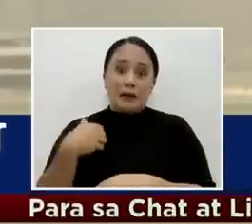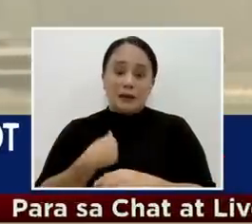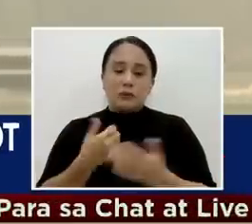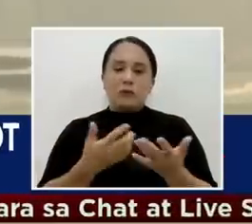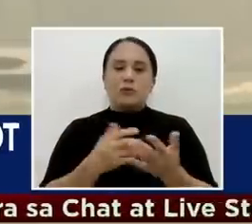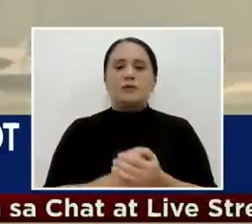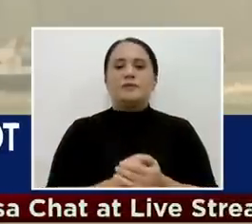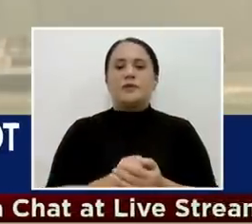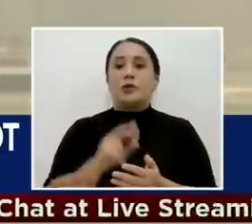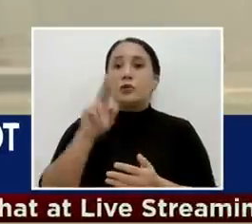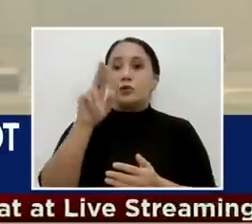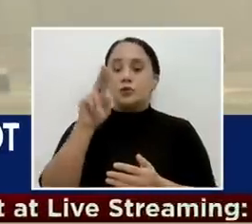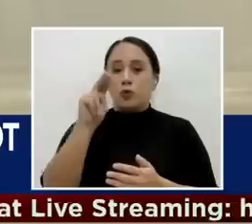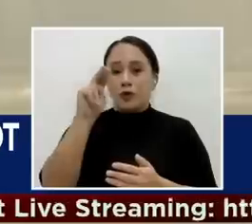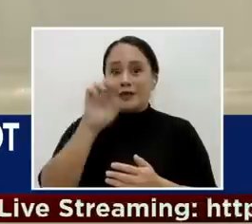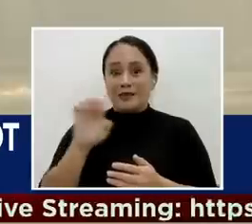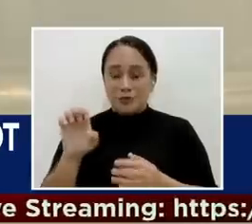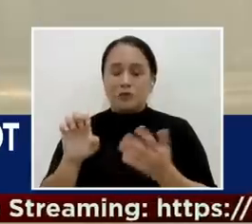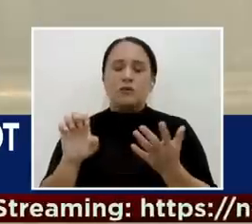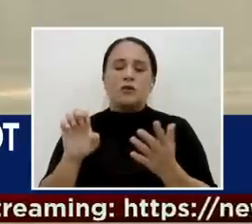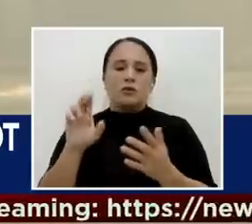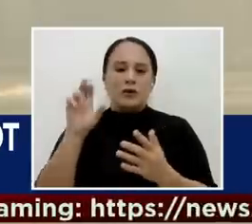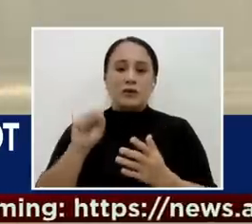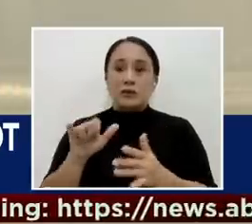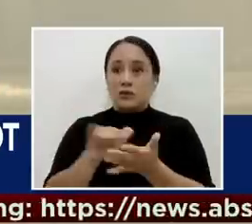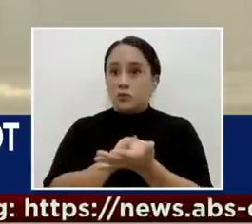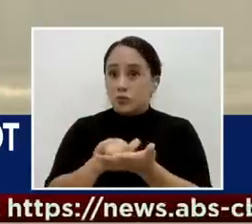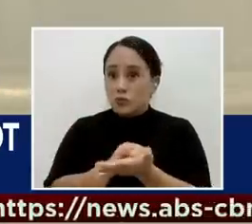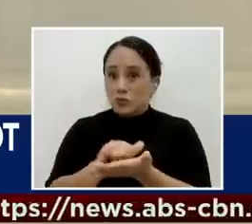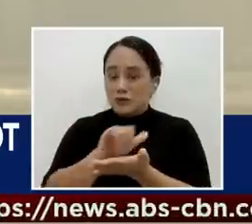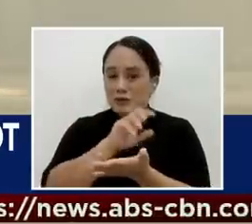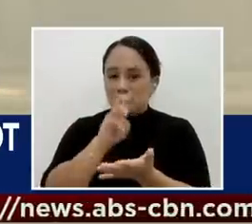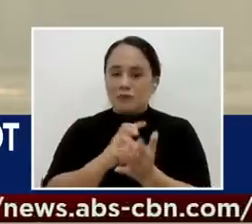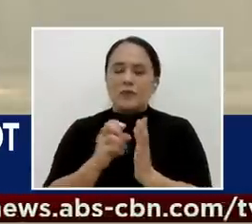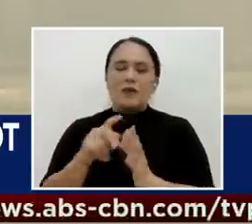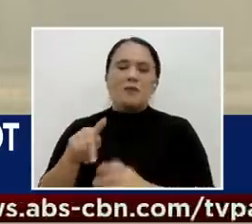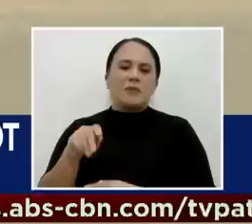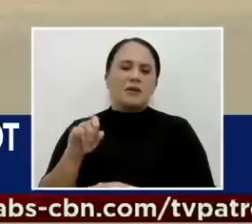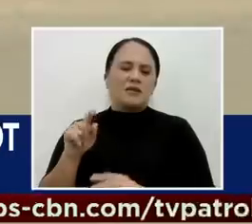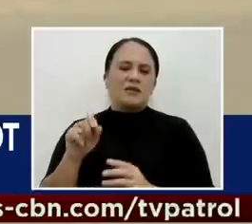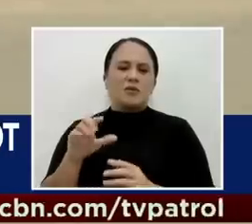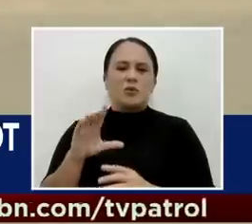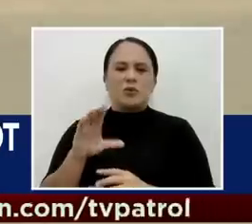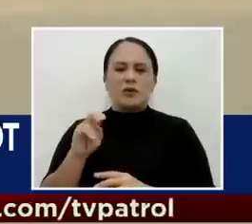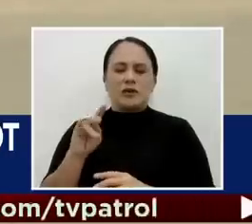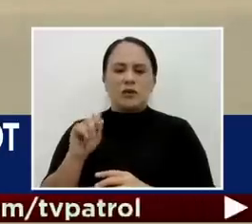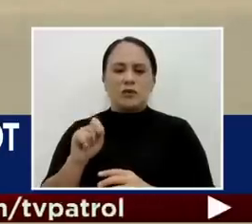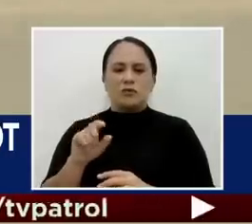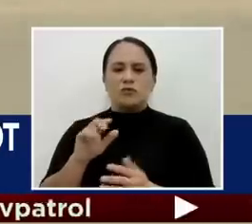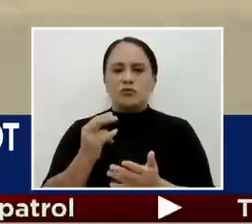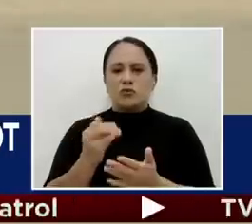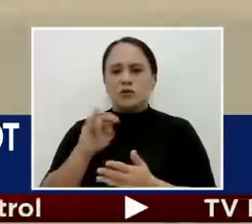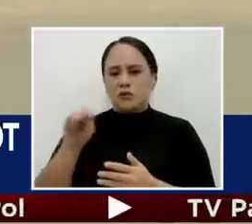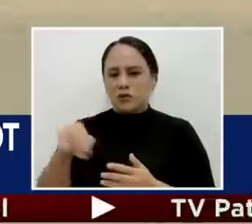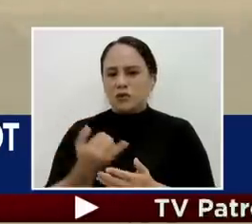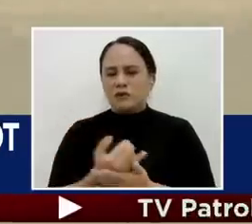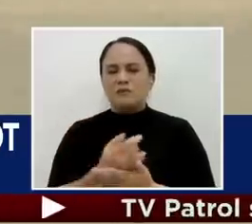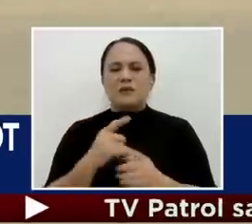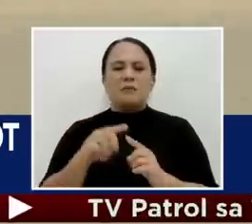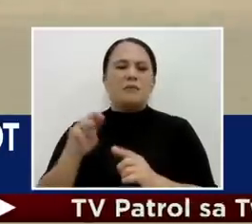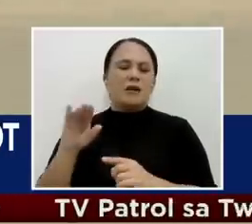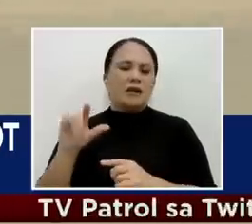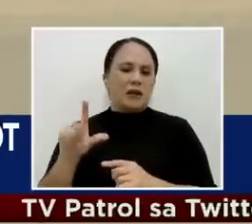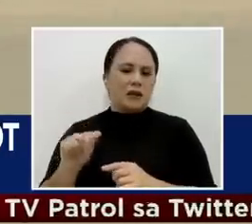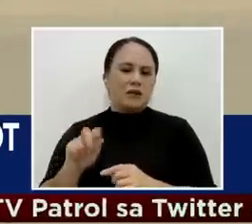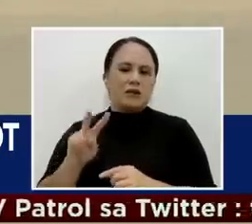USA ang usok, lalo po sa New York State, Pennsylvania, Connecticut, New Jersey, Delaware, Maryland at Virginia.